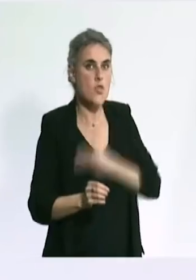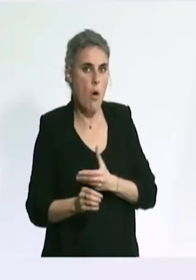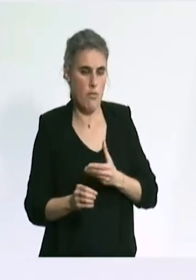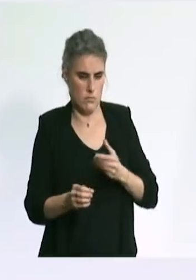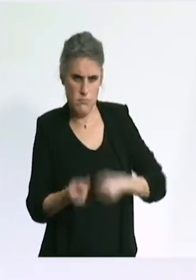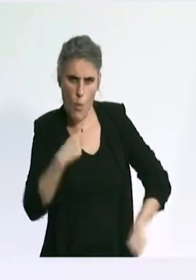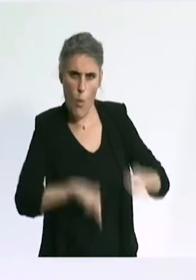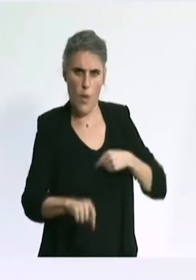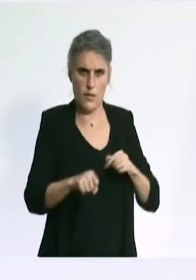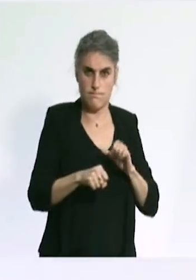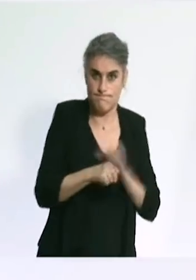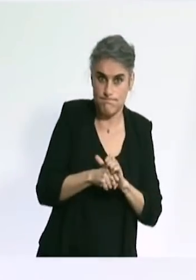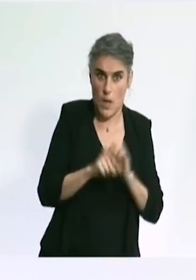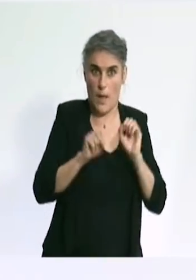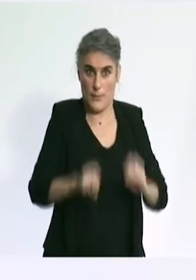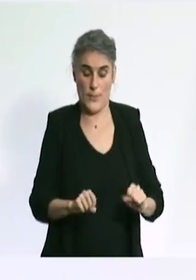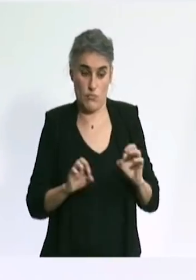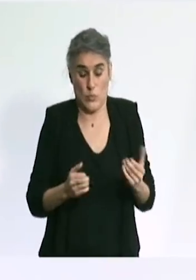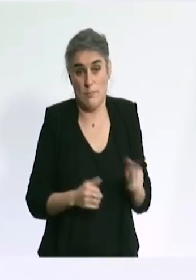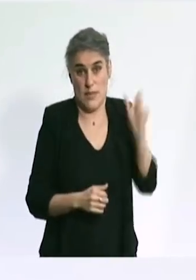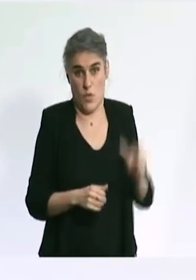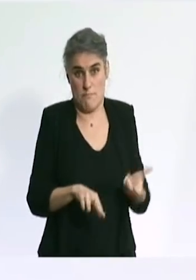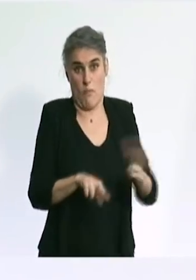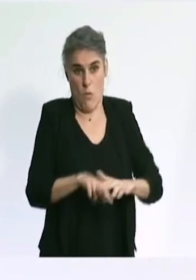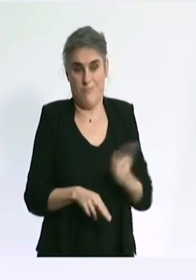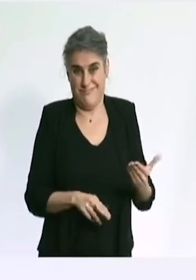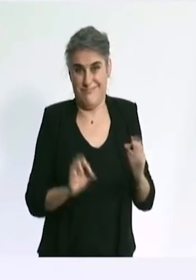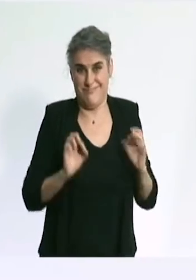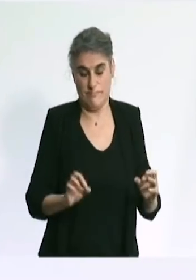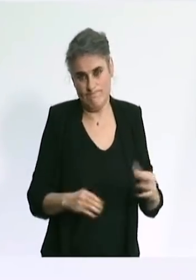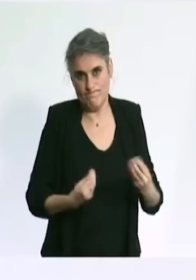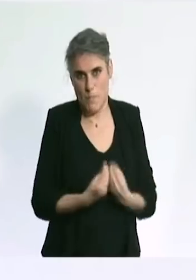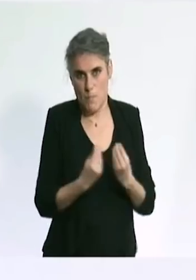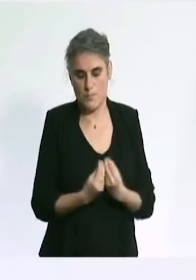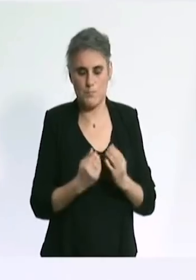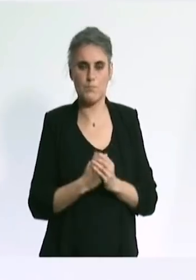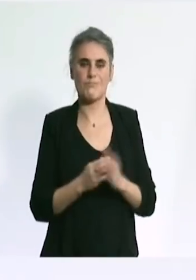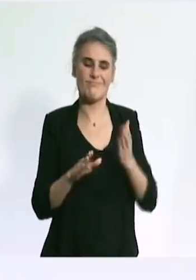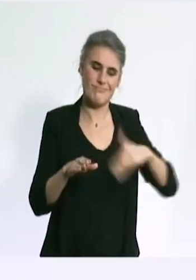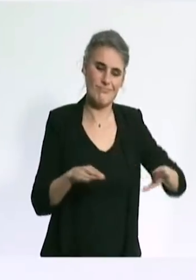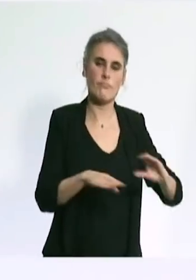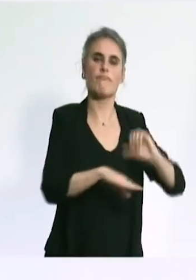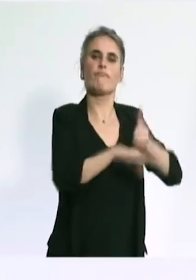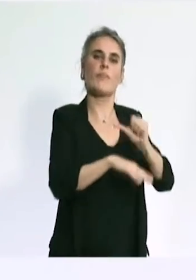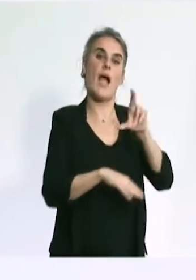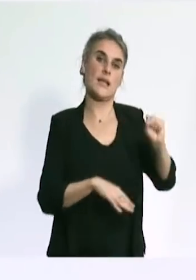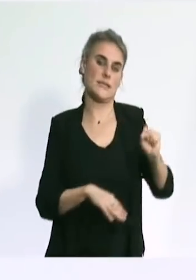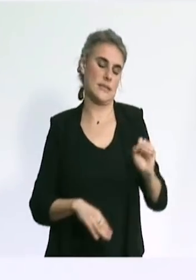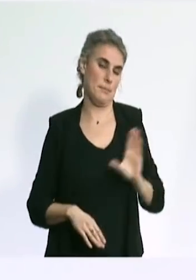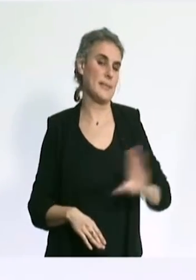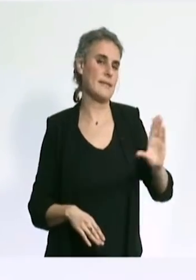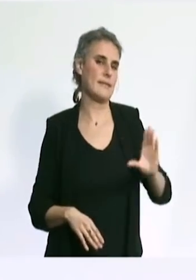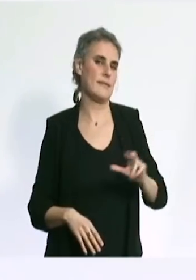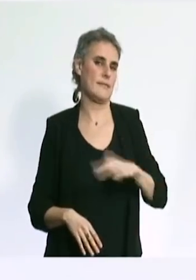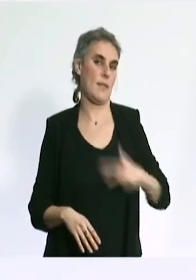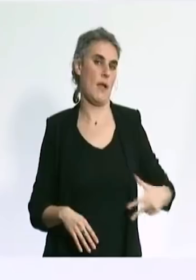personnes vaccinées, dont une est hélas décédée. Dans le même temps, l'Agence nationale de la santé danoise souligne qu'à l'heure